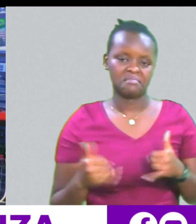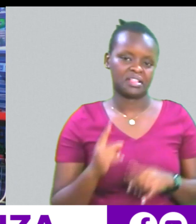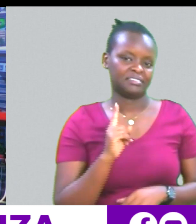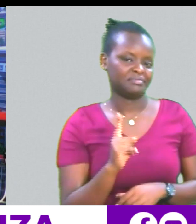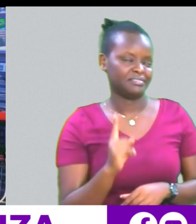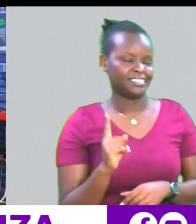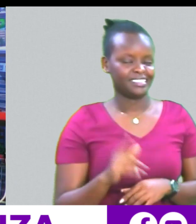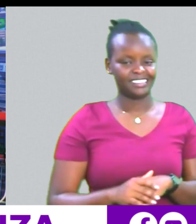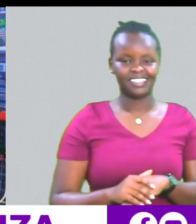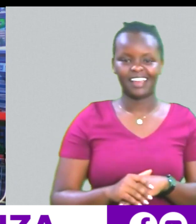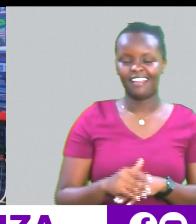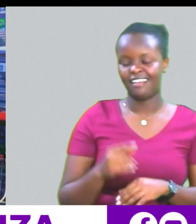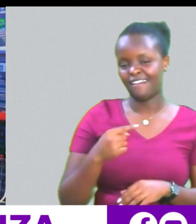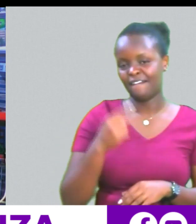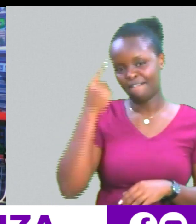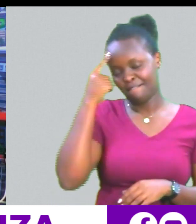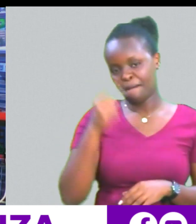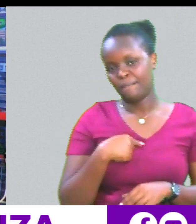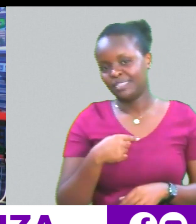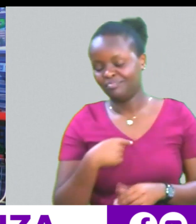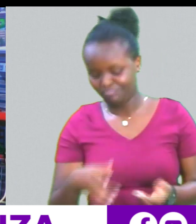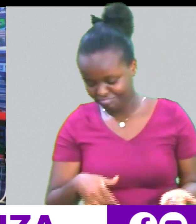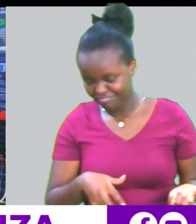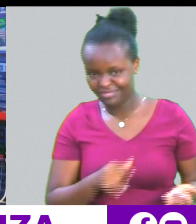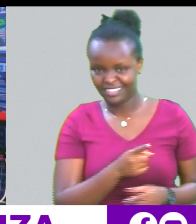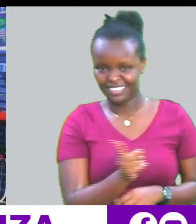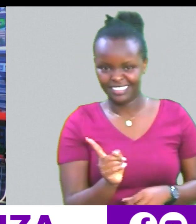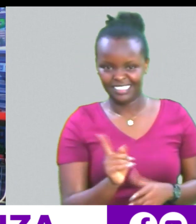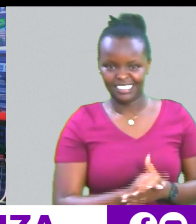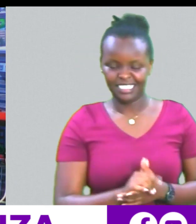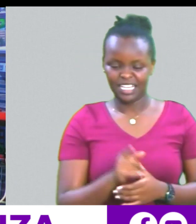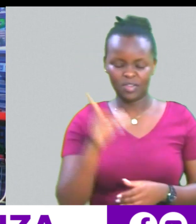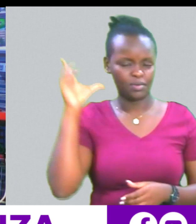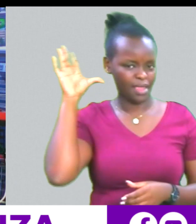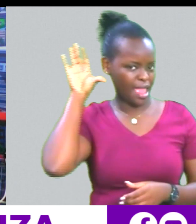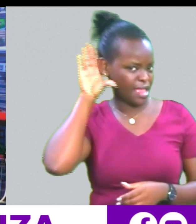Inarelete Kuna vile iyo kitaba Kuna vile aii Kuna vile iyo kitaba